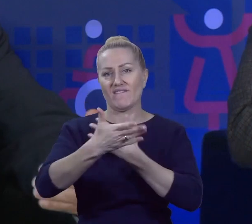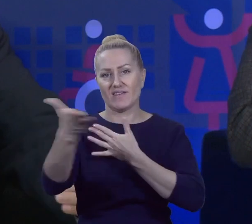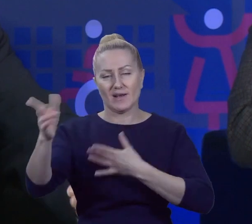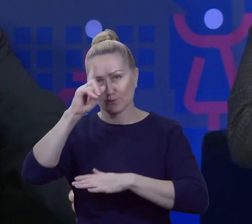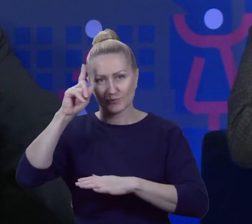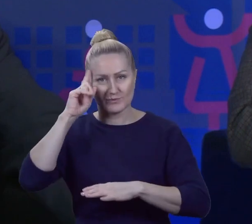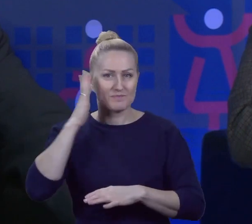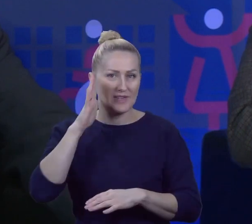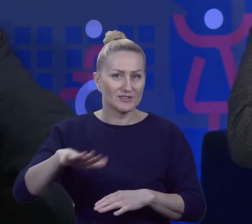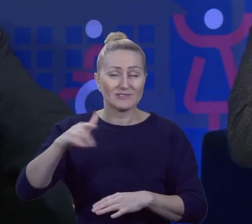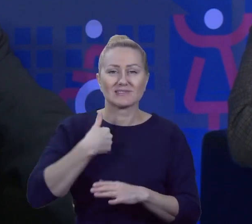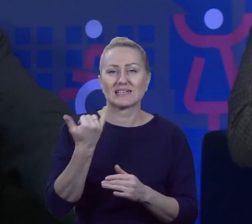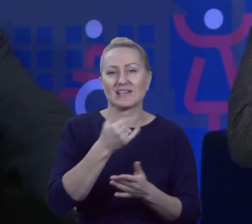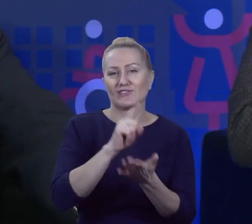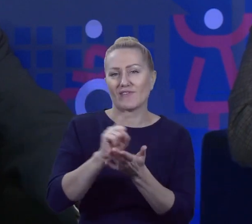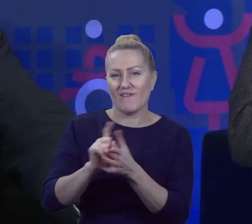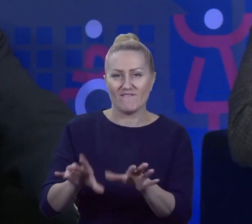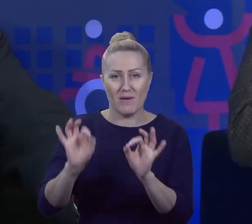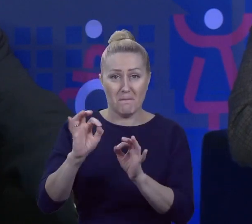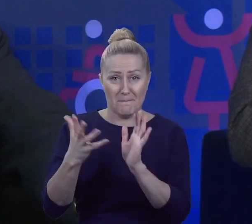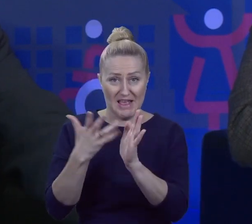te wybory wygrywałem pięciokrotnie.